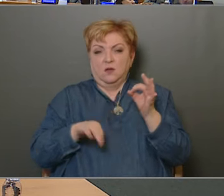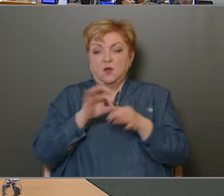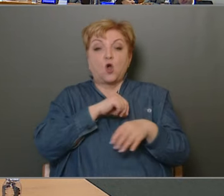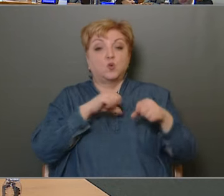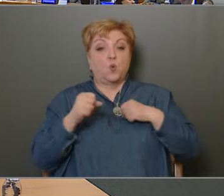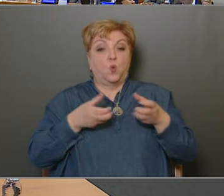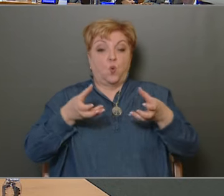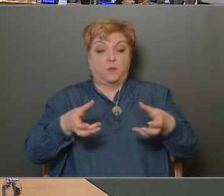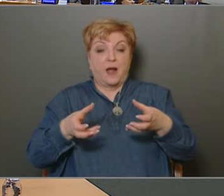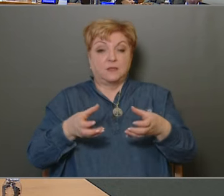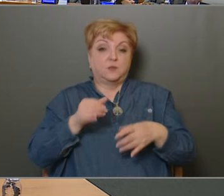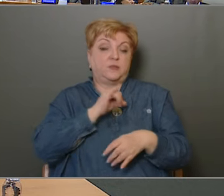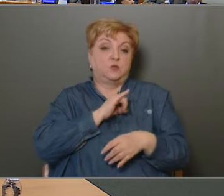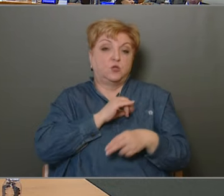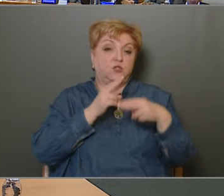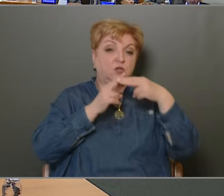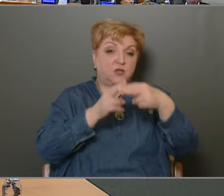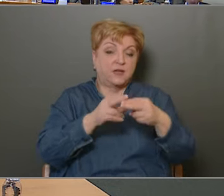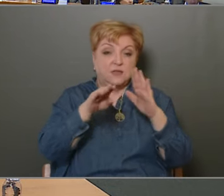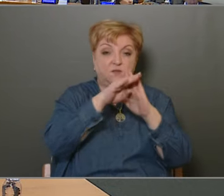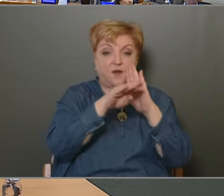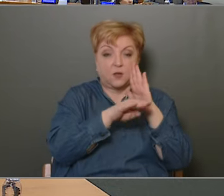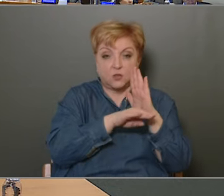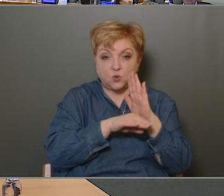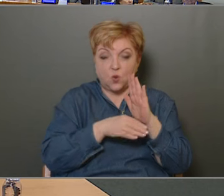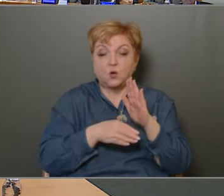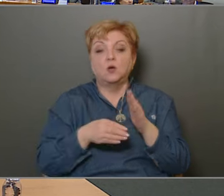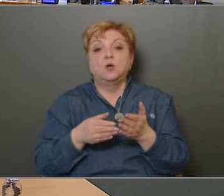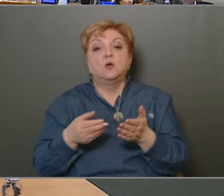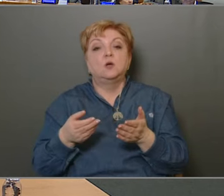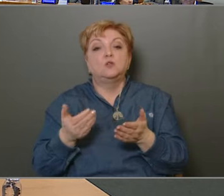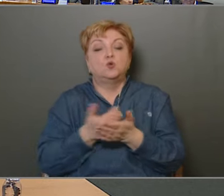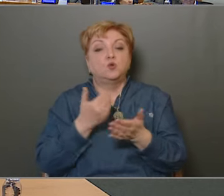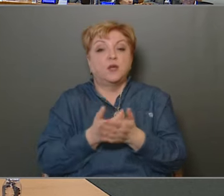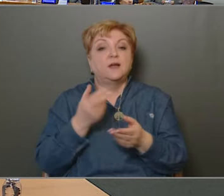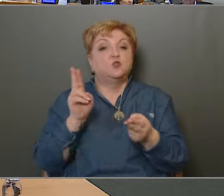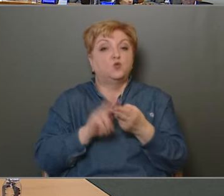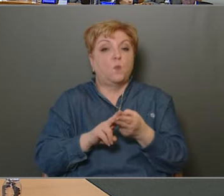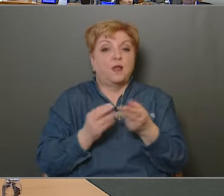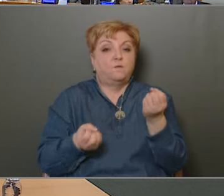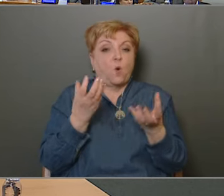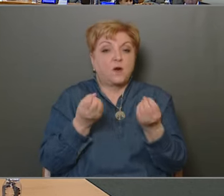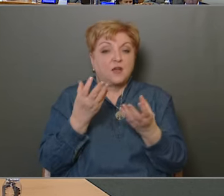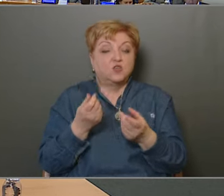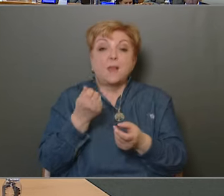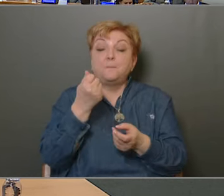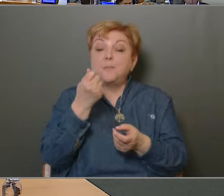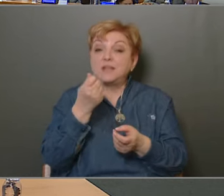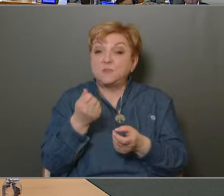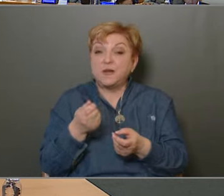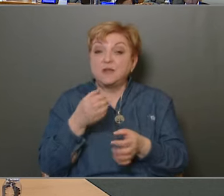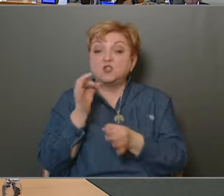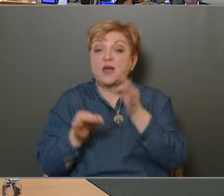önkormányzat biztosítja a segélyezési feladatok szükséges töbletforrását. A pénzbeli és